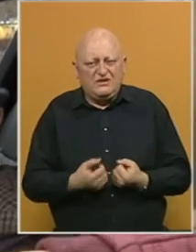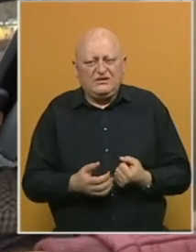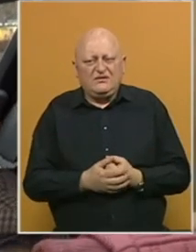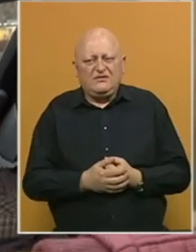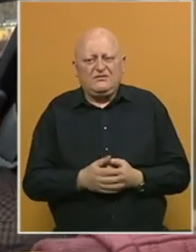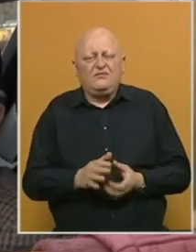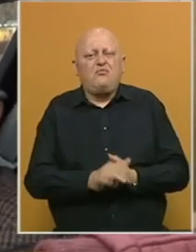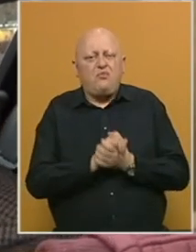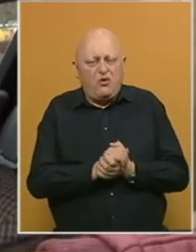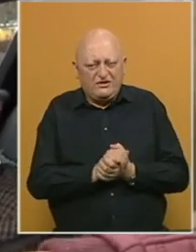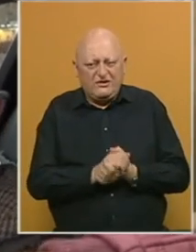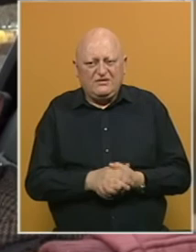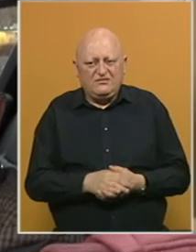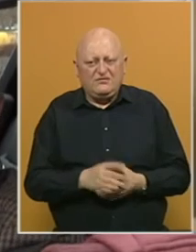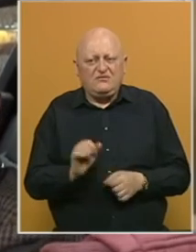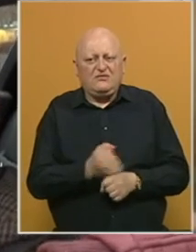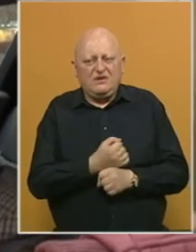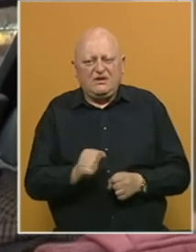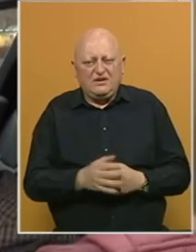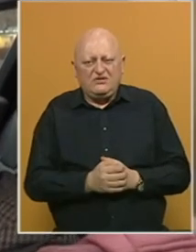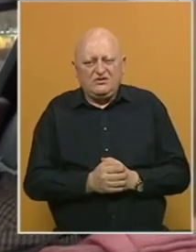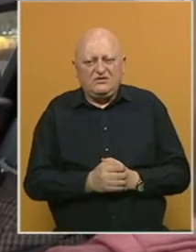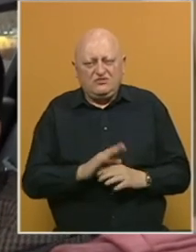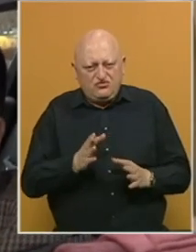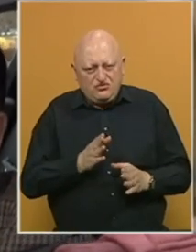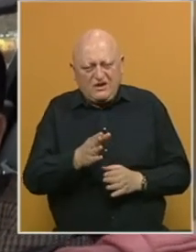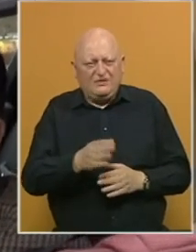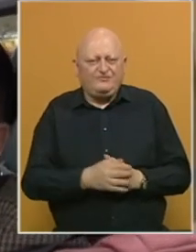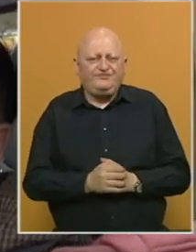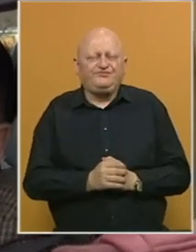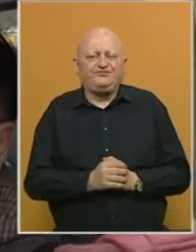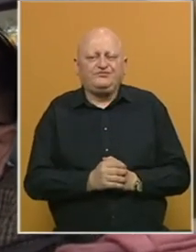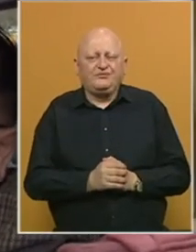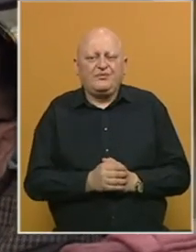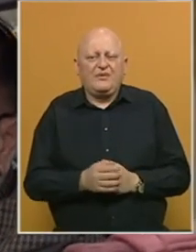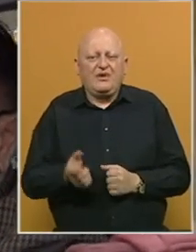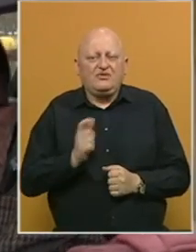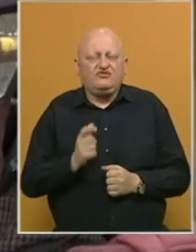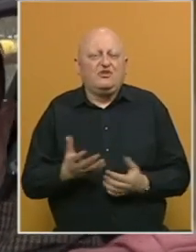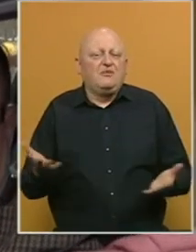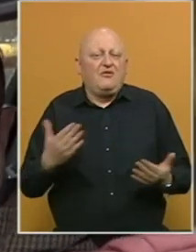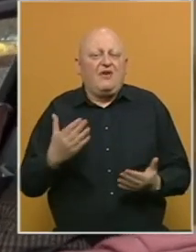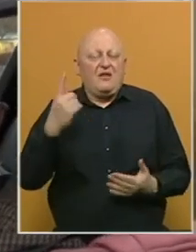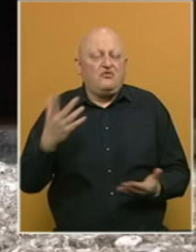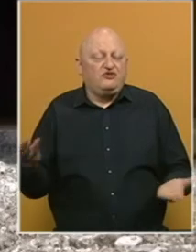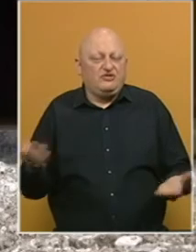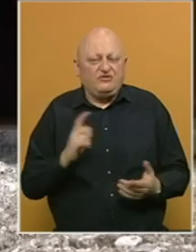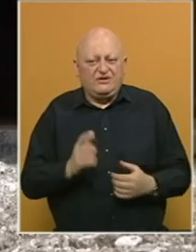Pozdravljam rekonstrukciju tunela. Pa čekamo, hvala Bogu, čekamo.